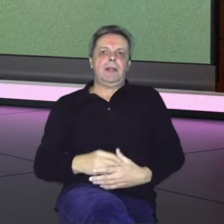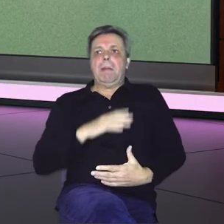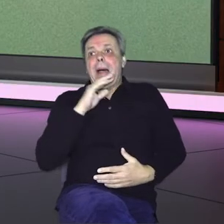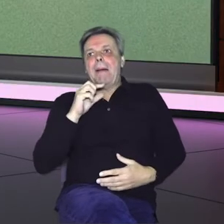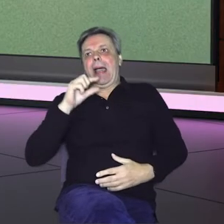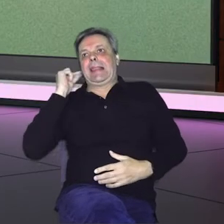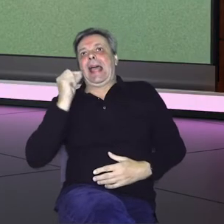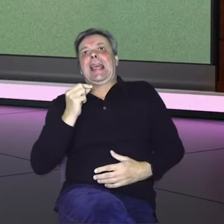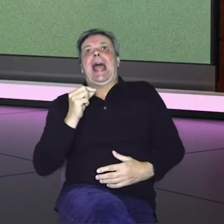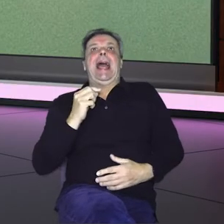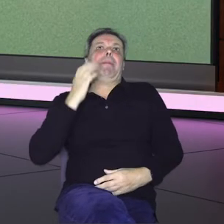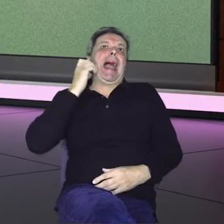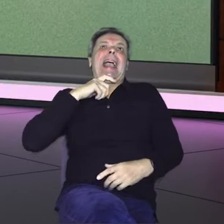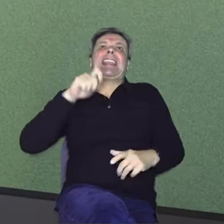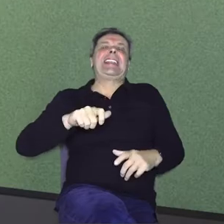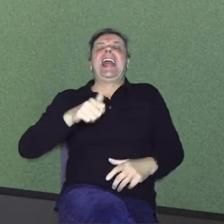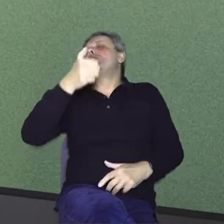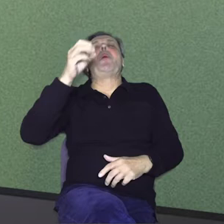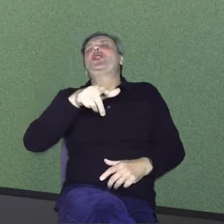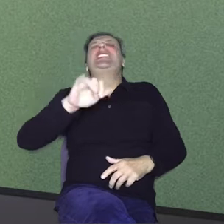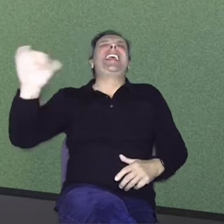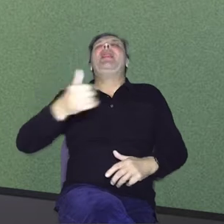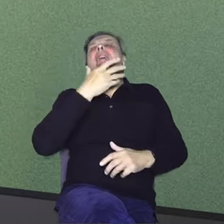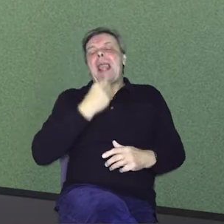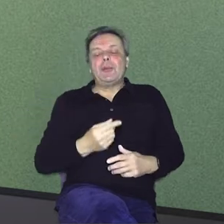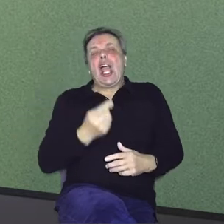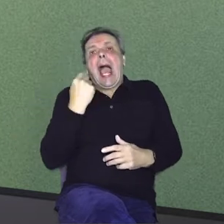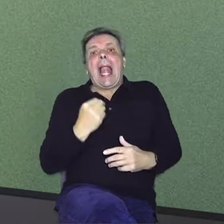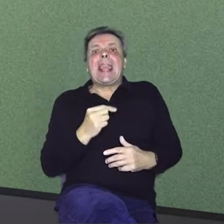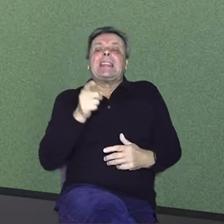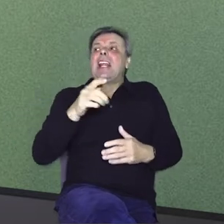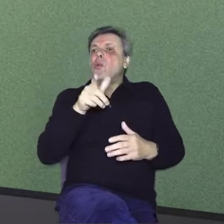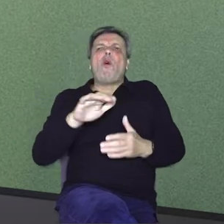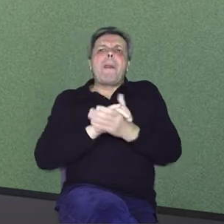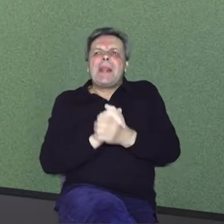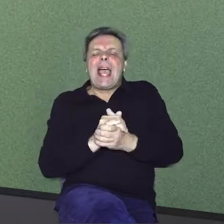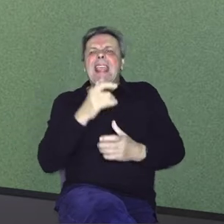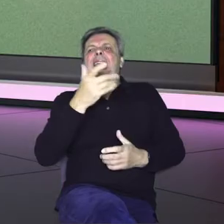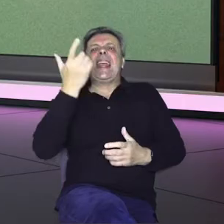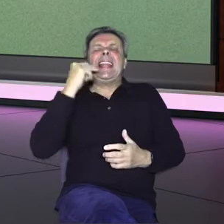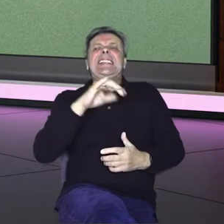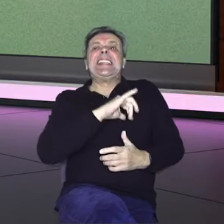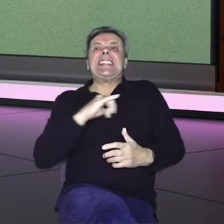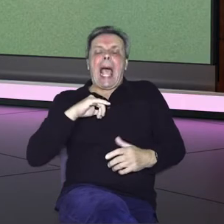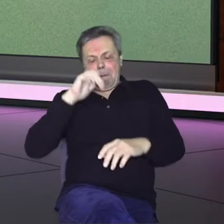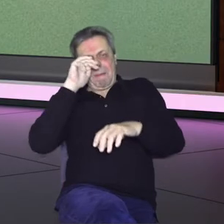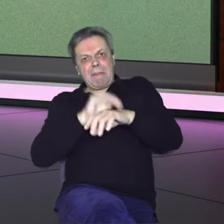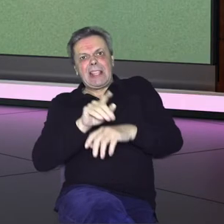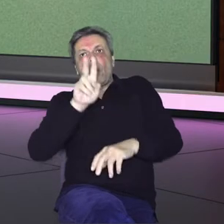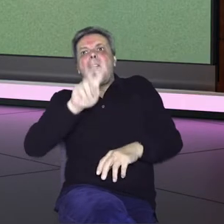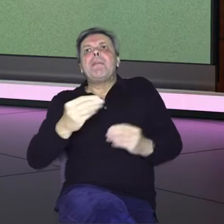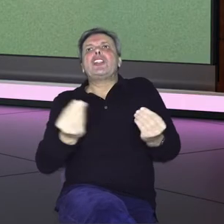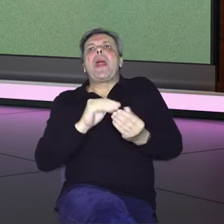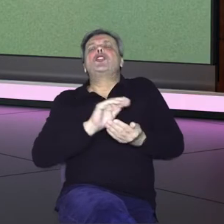bak i dede, si sigurno najljepši na ovome svijetu, ali jesu li te oni ili si samo očio da imaš nešto